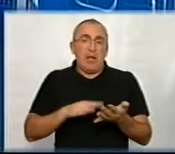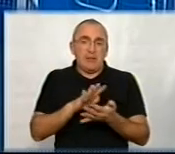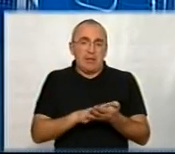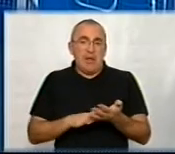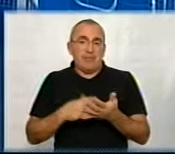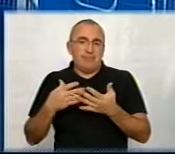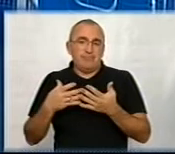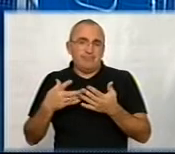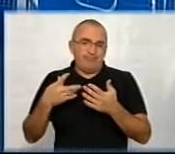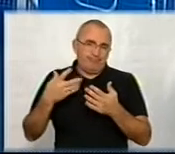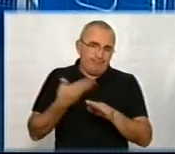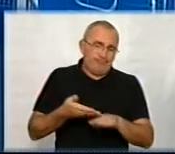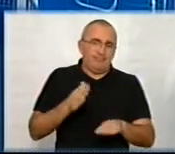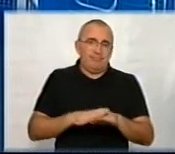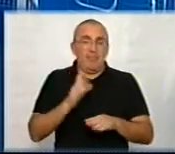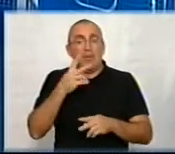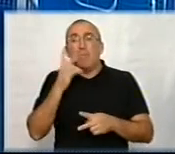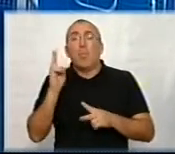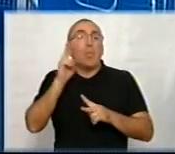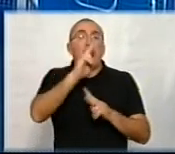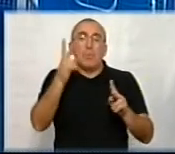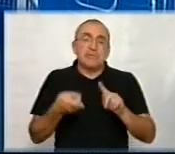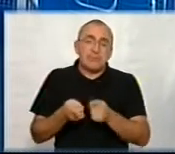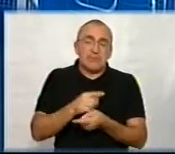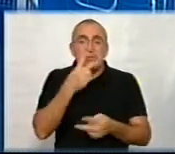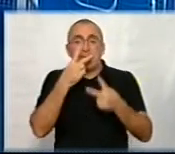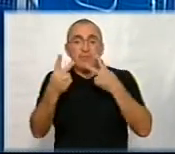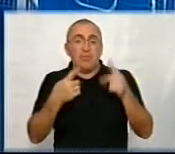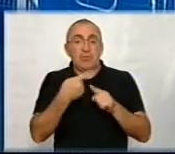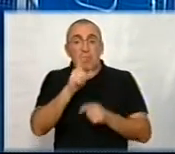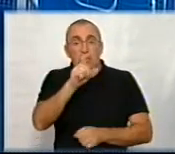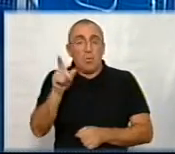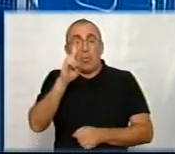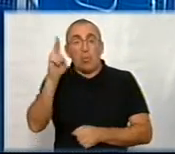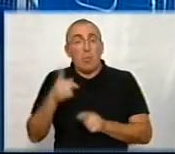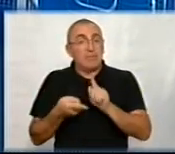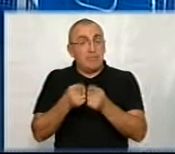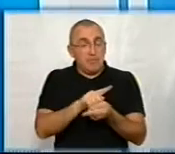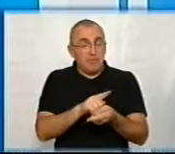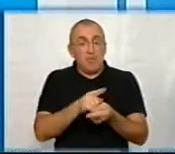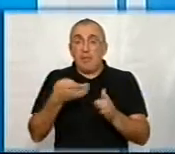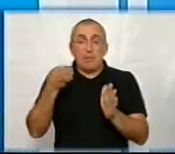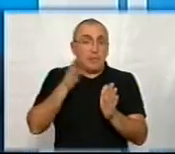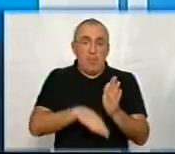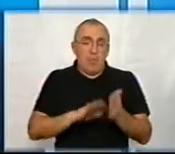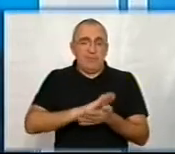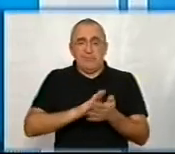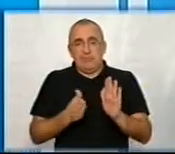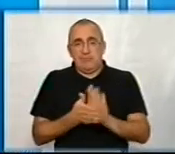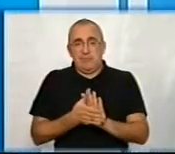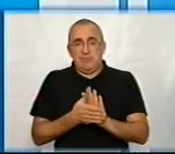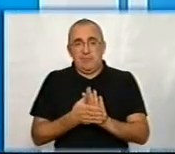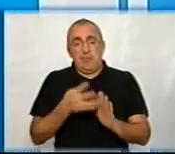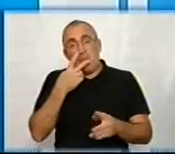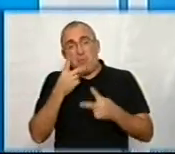нагнітати. Але при цьому треба знати, на кого змінювати. І дивитися, щоб ці люди, на кого ти змінюєш, не погіршували ситуацію, щоб вони, принаймні, мали